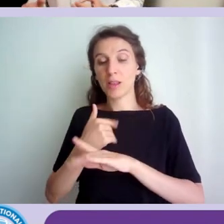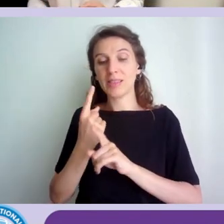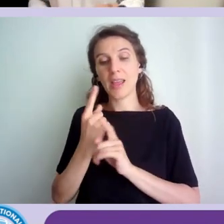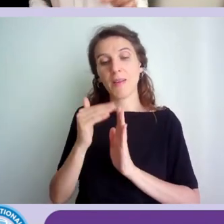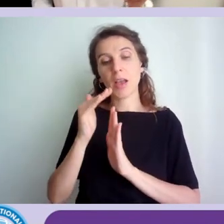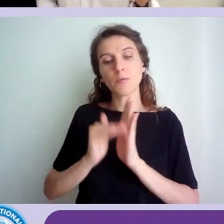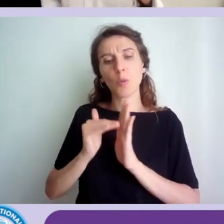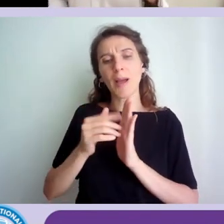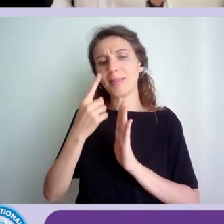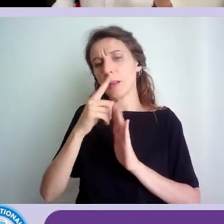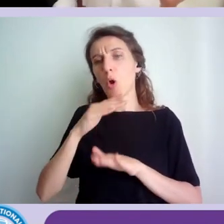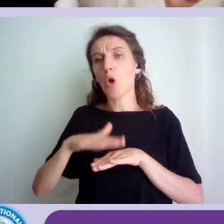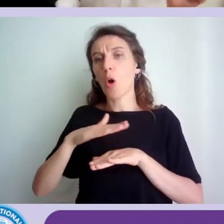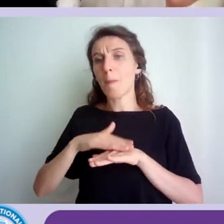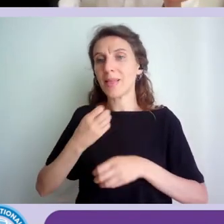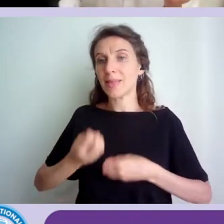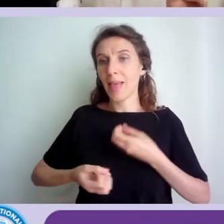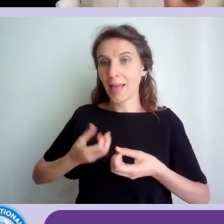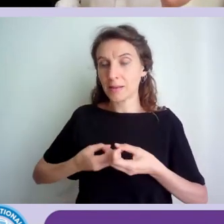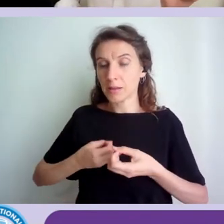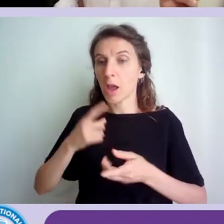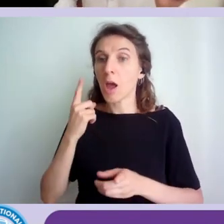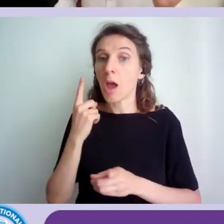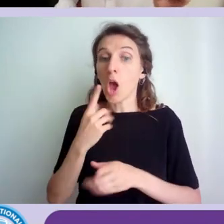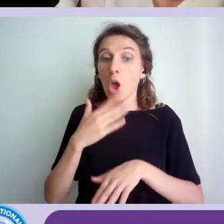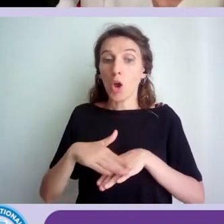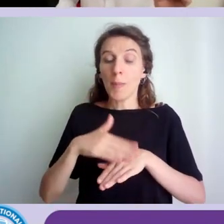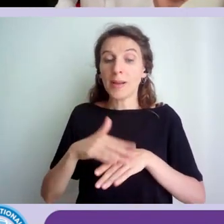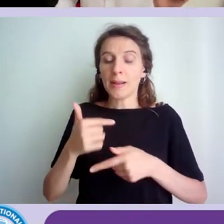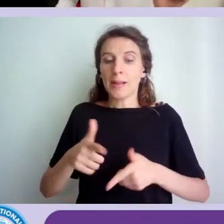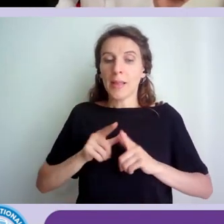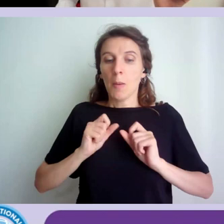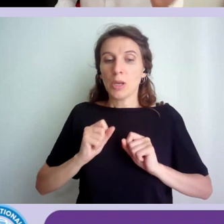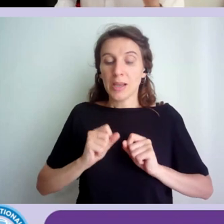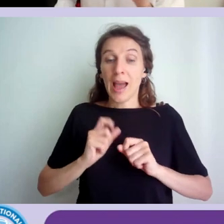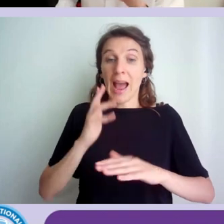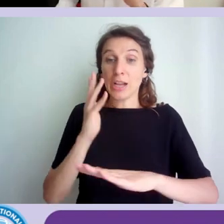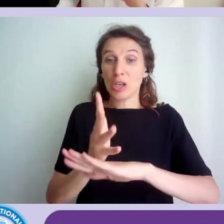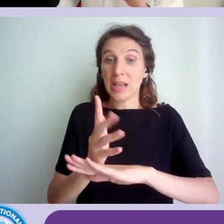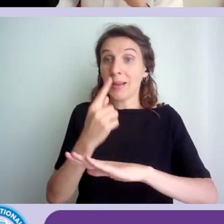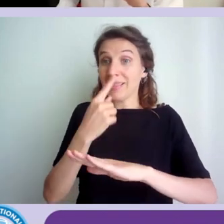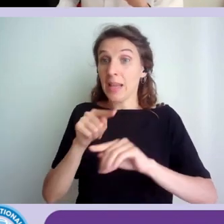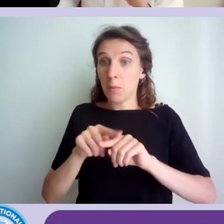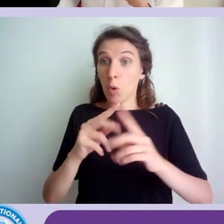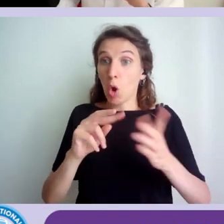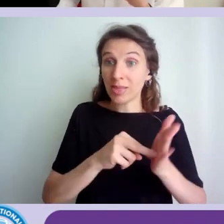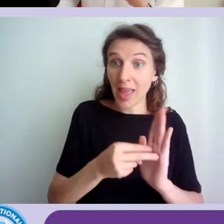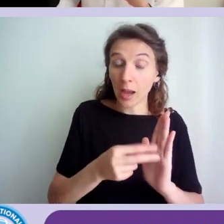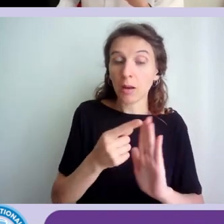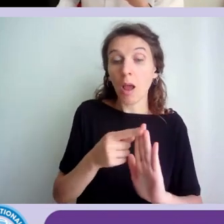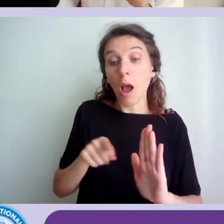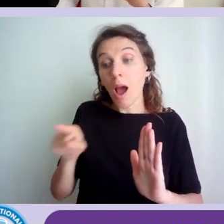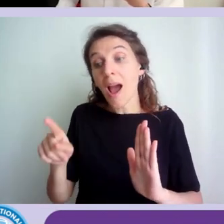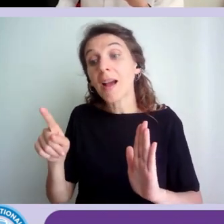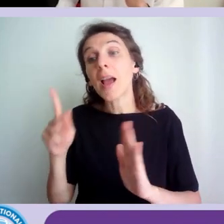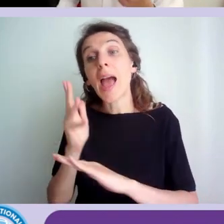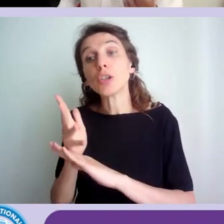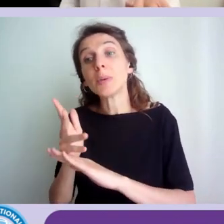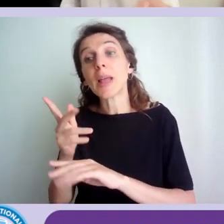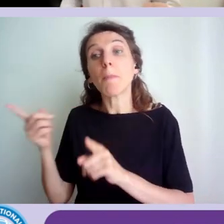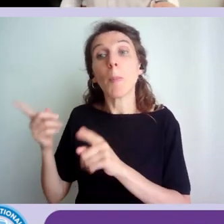competenze che ci permettono di lavorare tanto sull'accessibilità tecnica, quanto sull'accessibilità in uso.